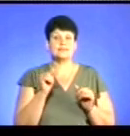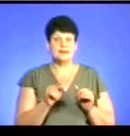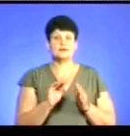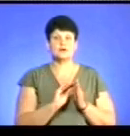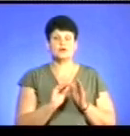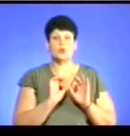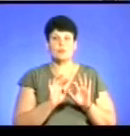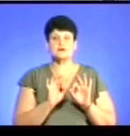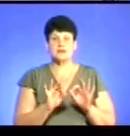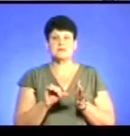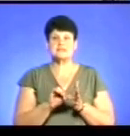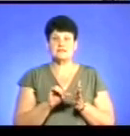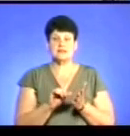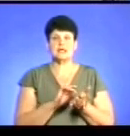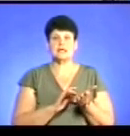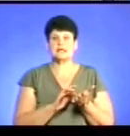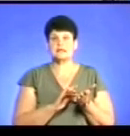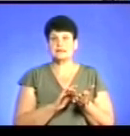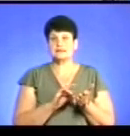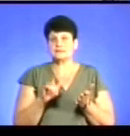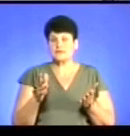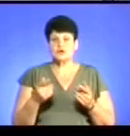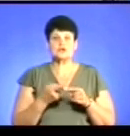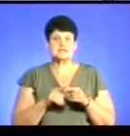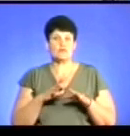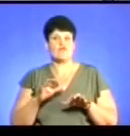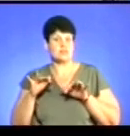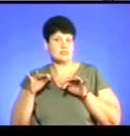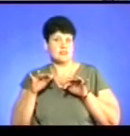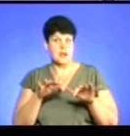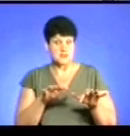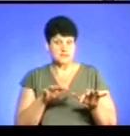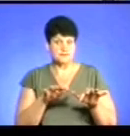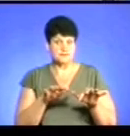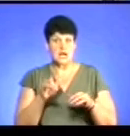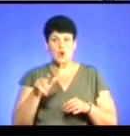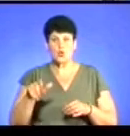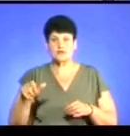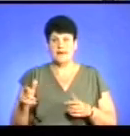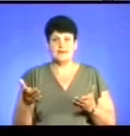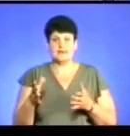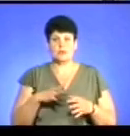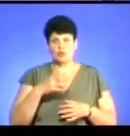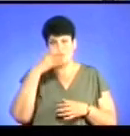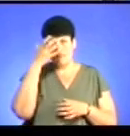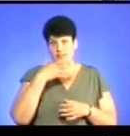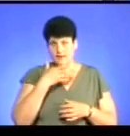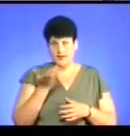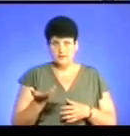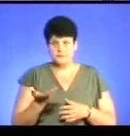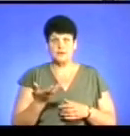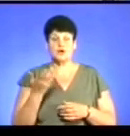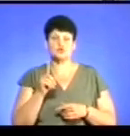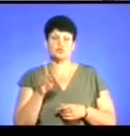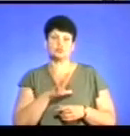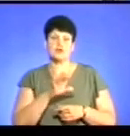описували представники ромської спільноти. Тобто, що це був напад, що це був напад людей, які були в балаклавах, щоб була